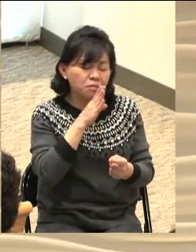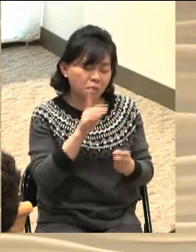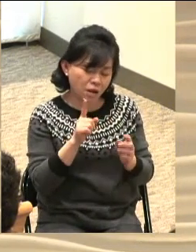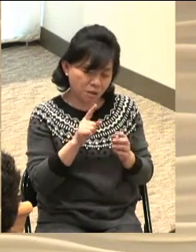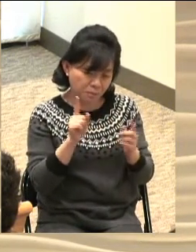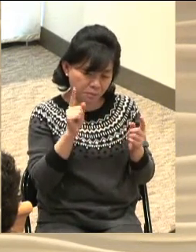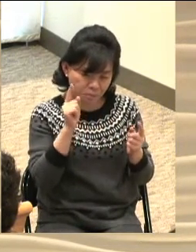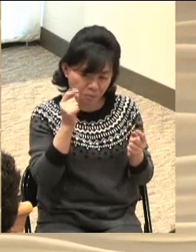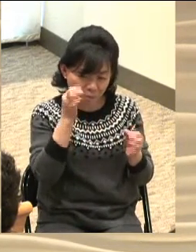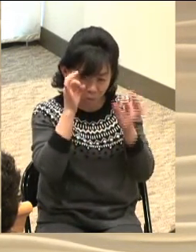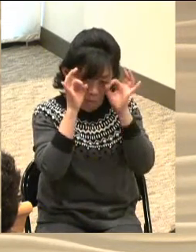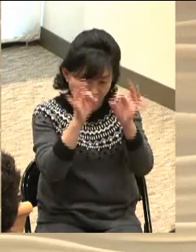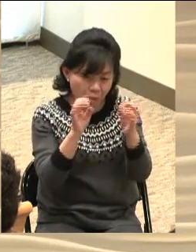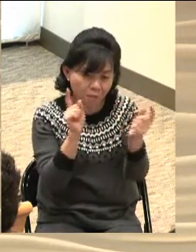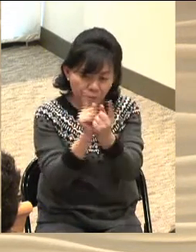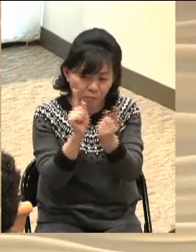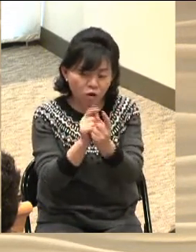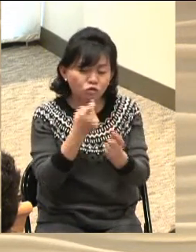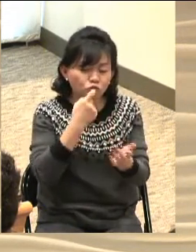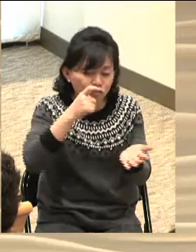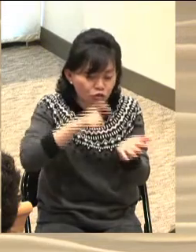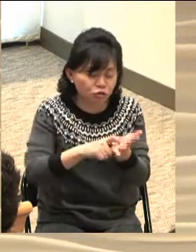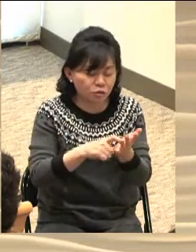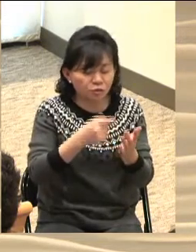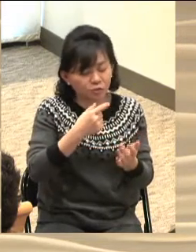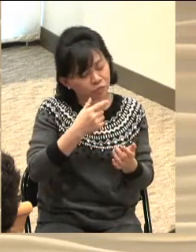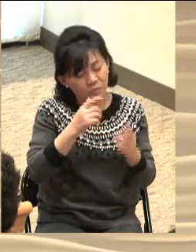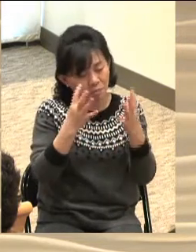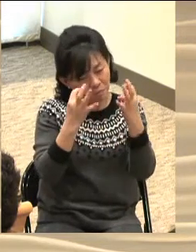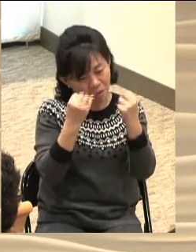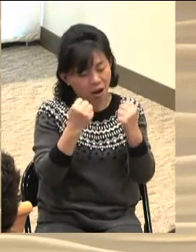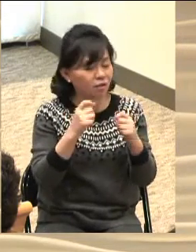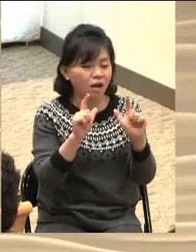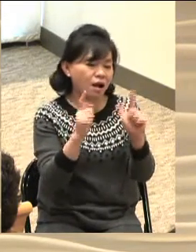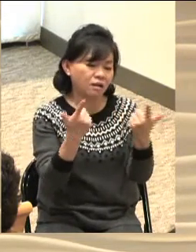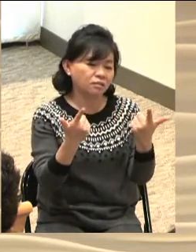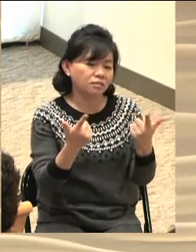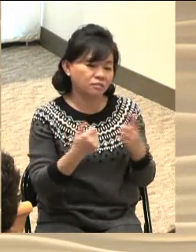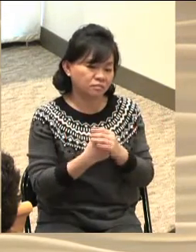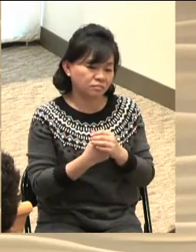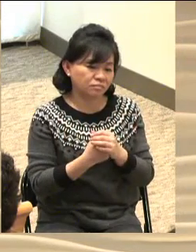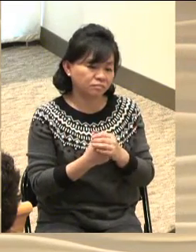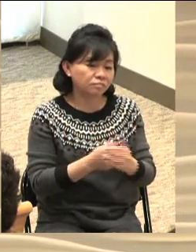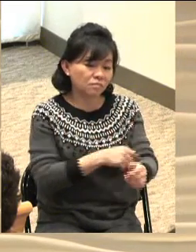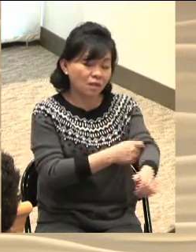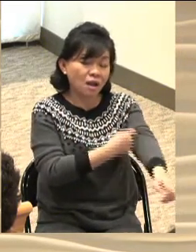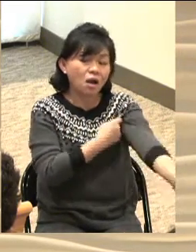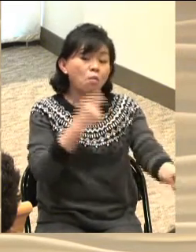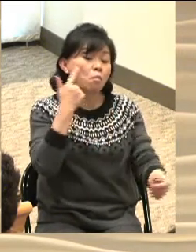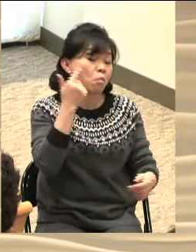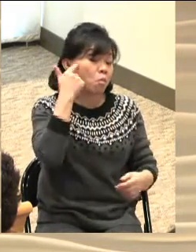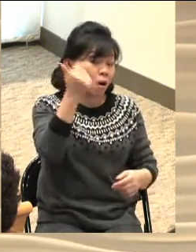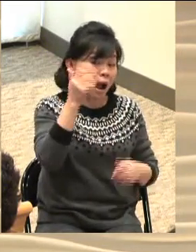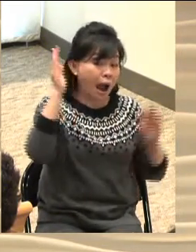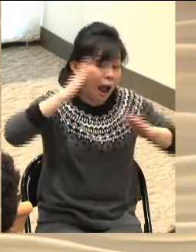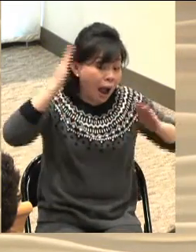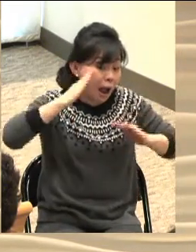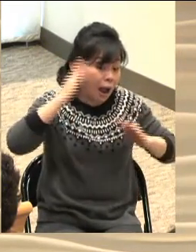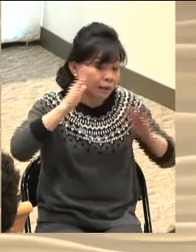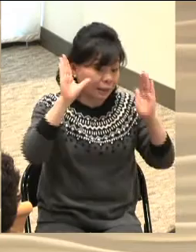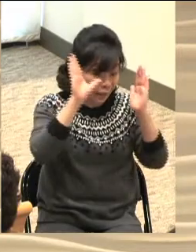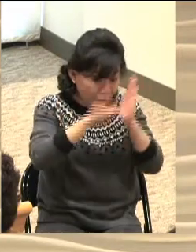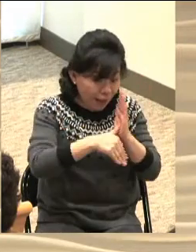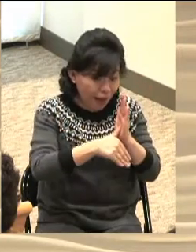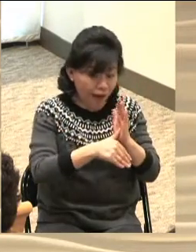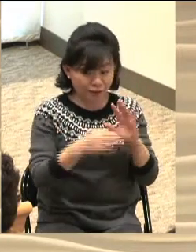그렇게 흔하게 경험하지 못하는 복된 일이라고 할 수 있습니다 저도 학창 시절에 대화가